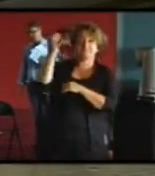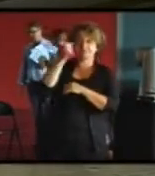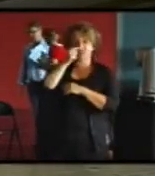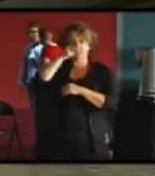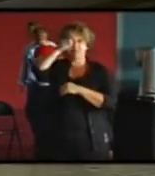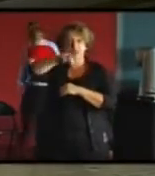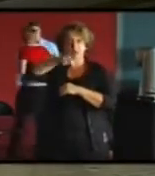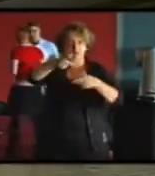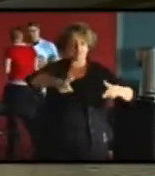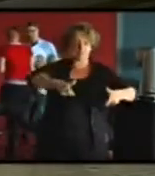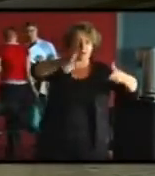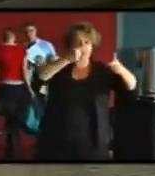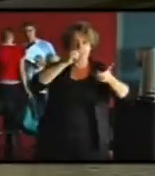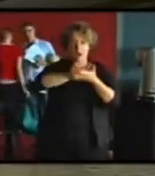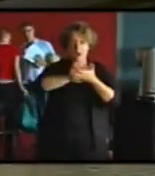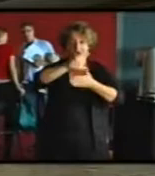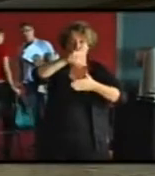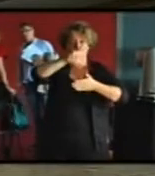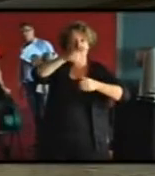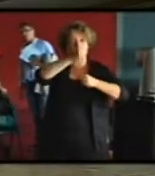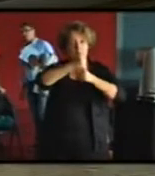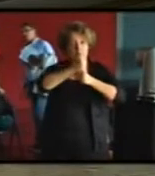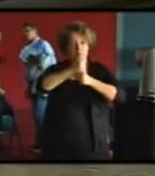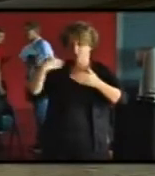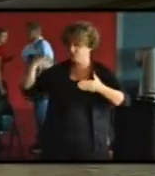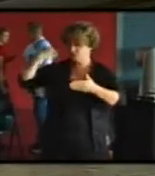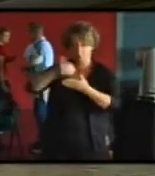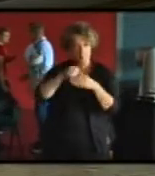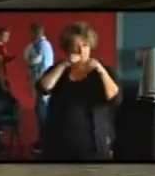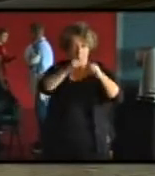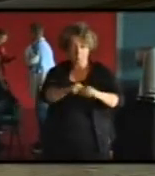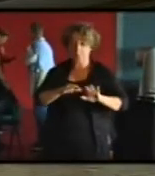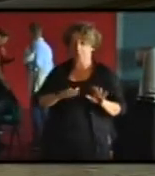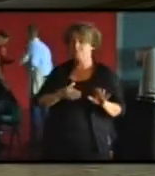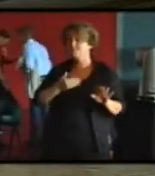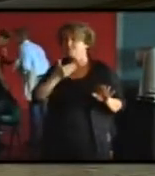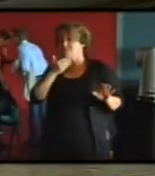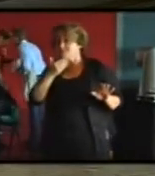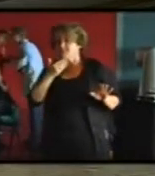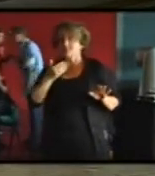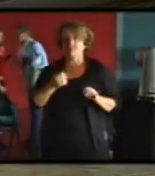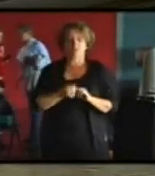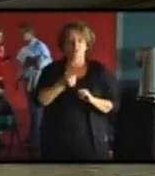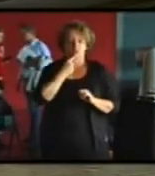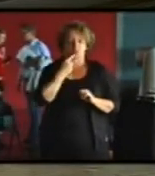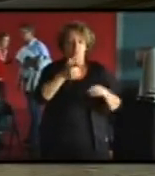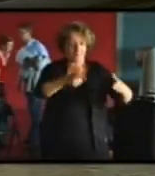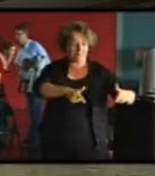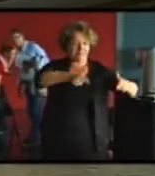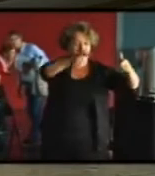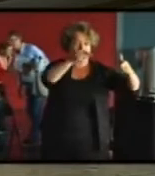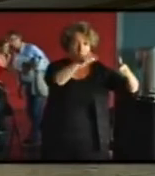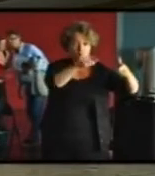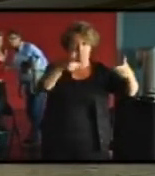a 300 ans mais ça veut dire que forcément le bâtiment s'adapte se